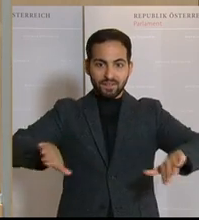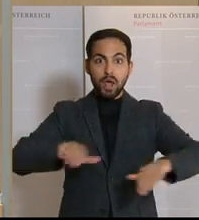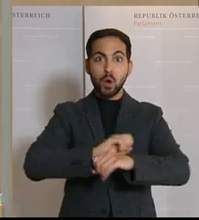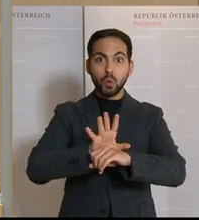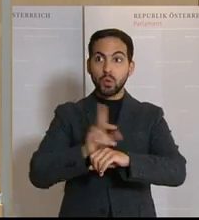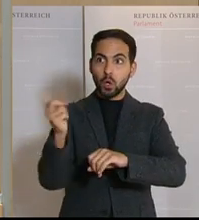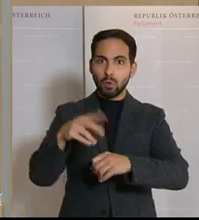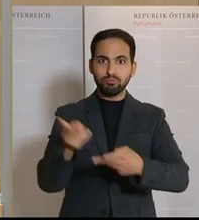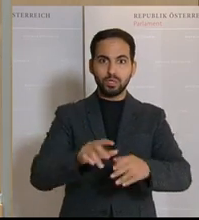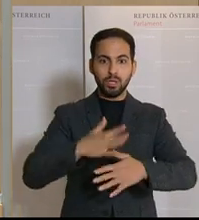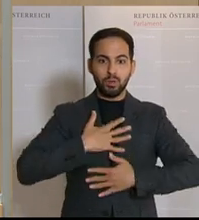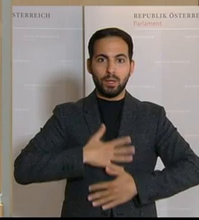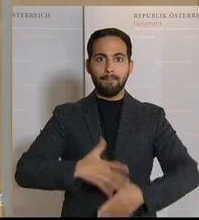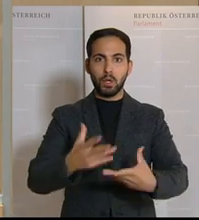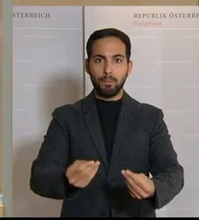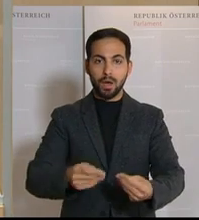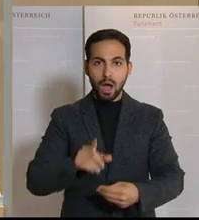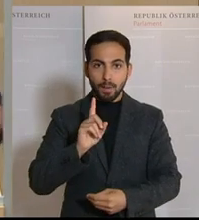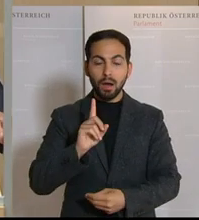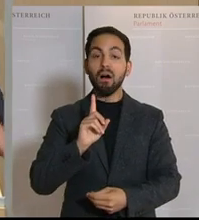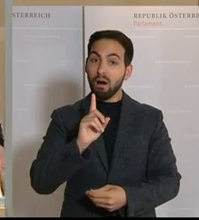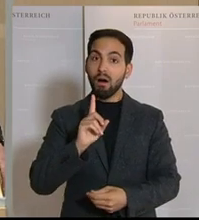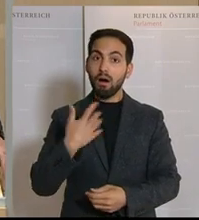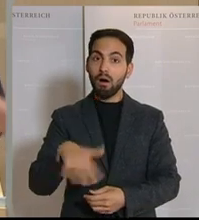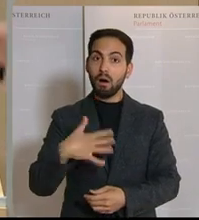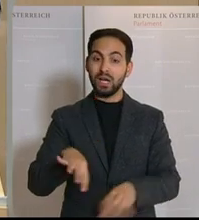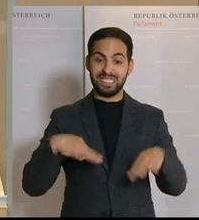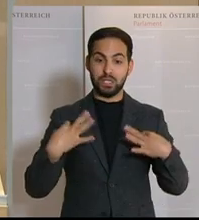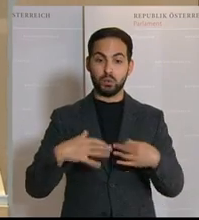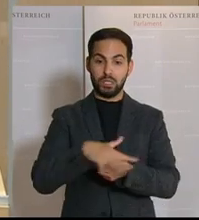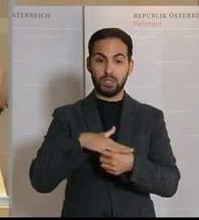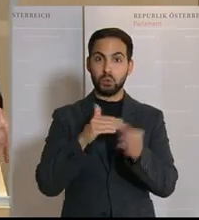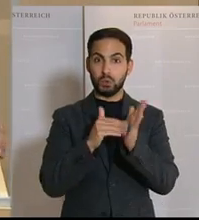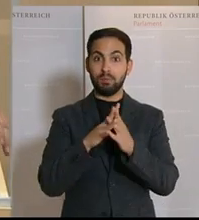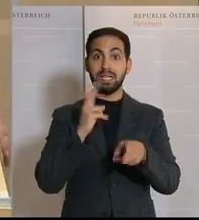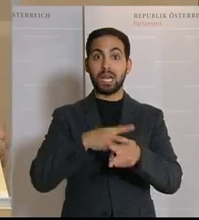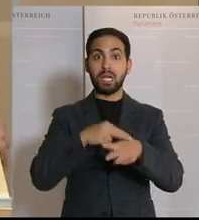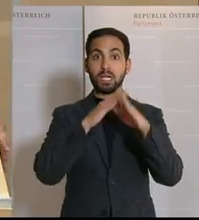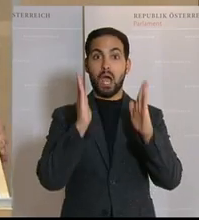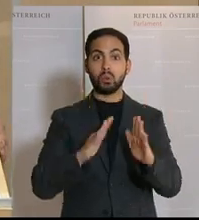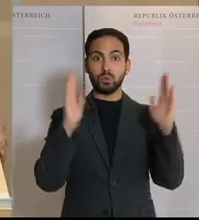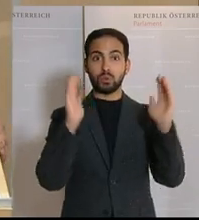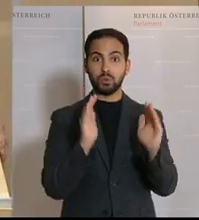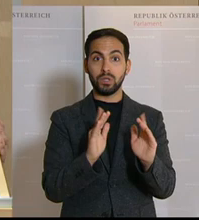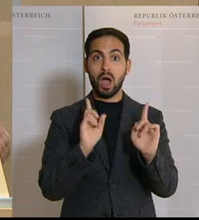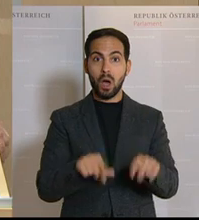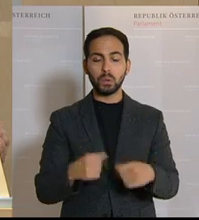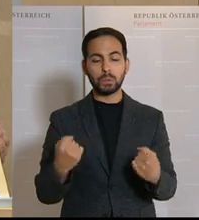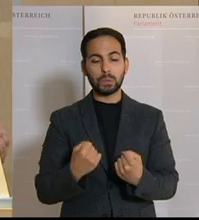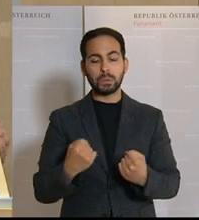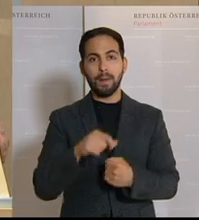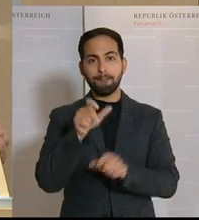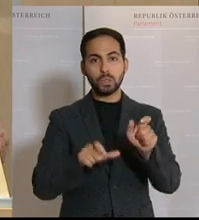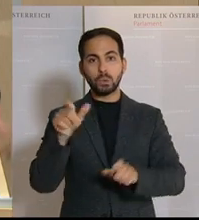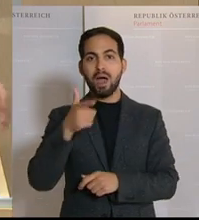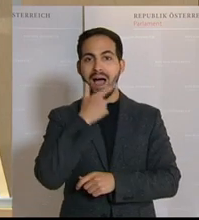für Corona-Kranke. Und es wurde nicht nur im Gesundheitssystem, sprich Krankenhäuser heruntergefahren, sondern es hat auch massivste Einschnitte